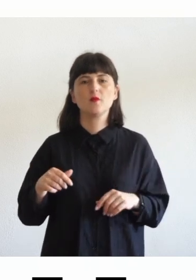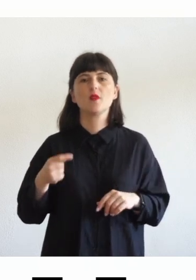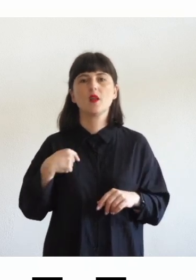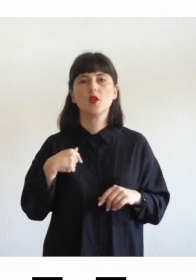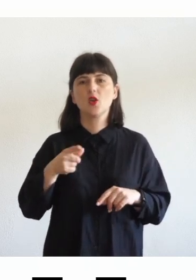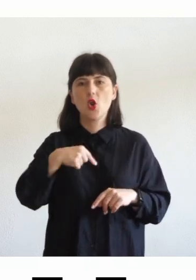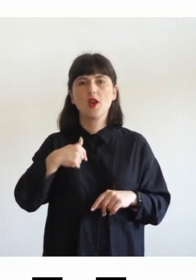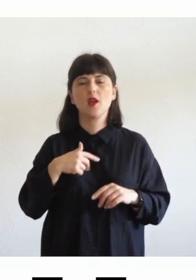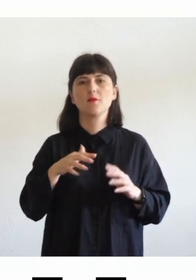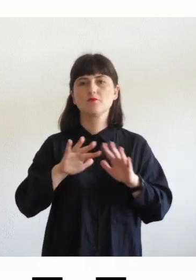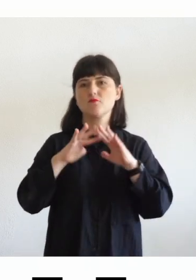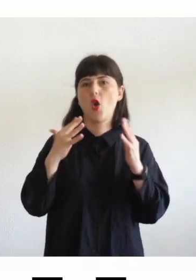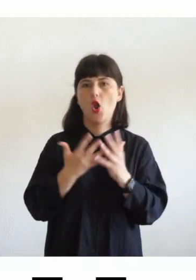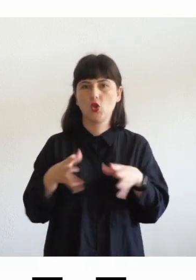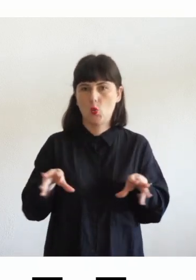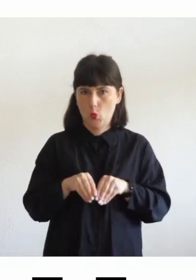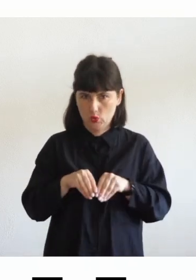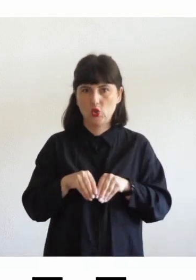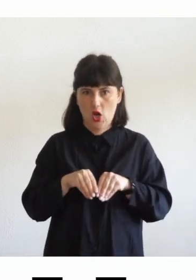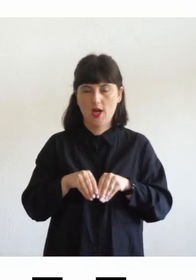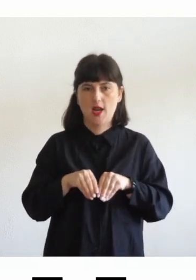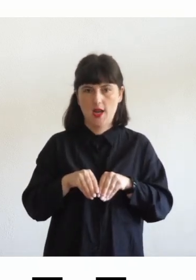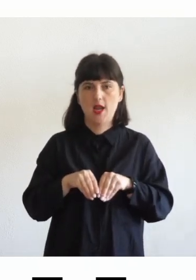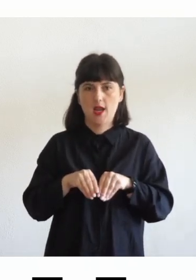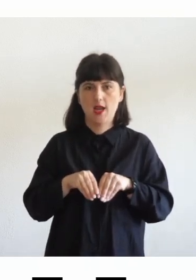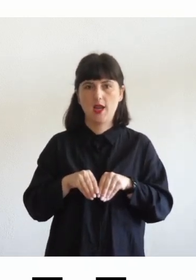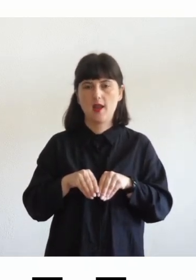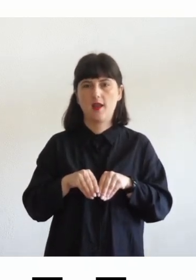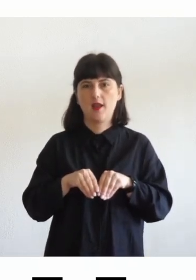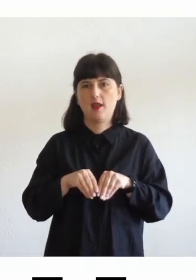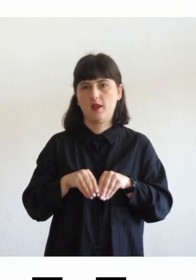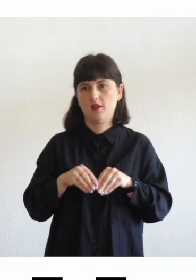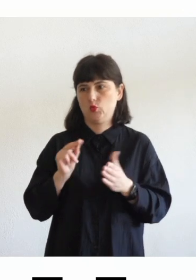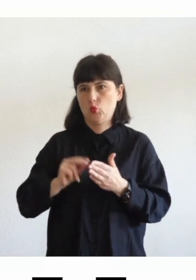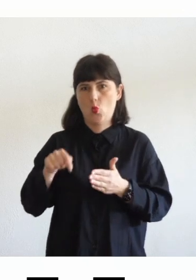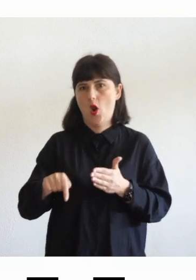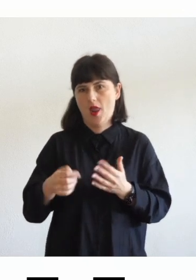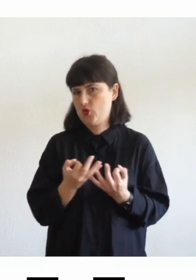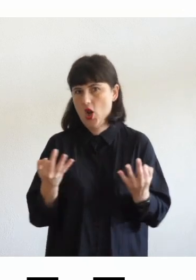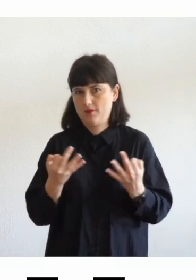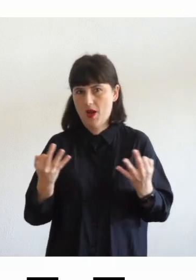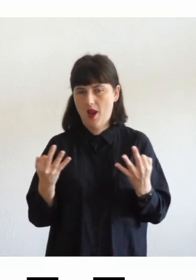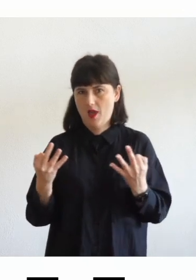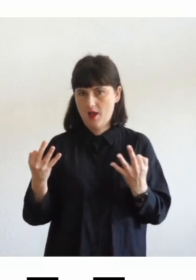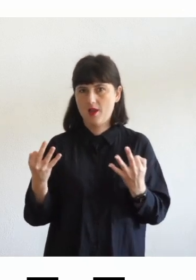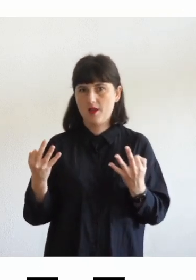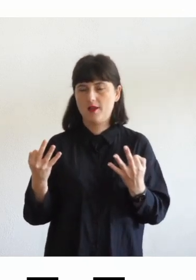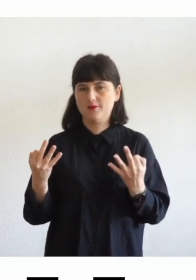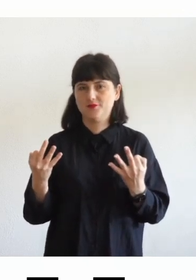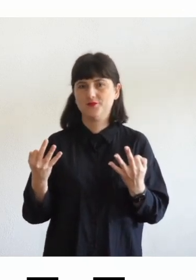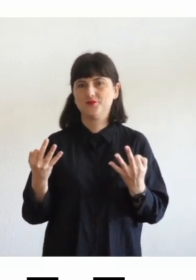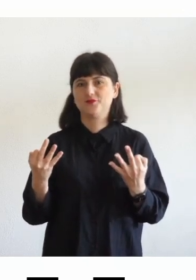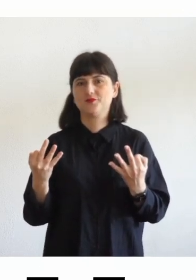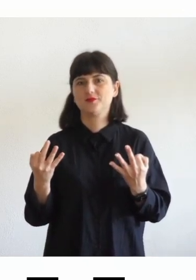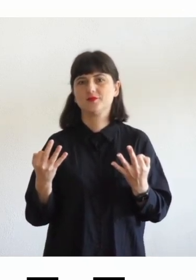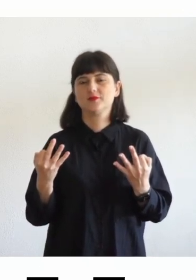anche nella scuola ormai si parla di didattica inclusiva perché questa prevede un approccio che sia sin